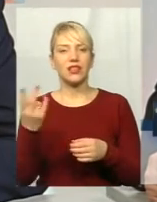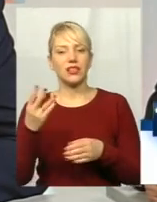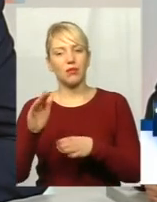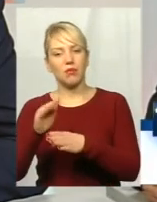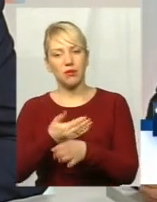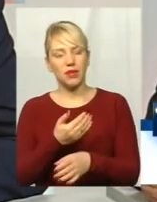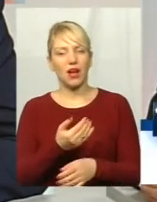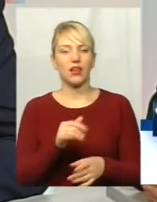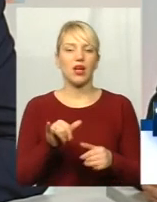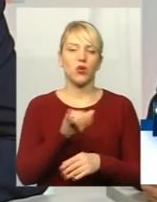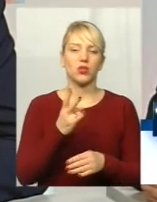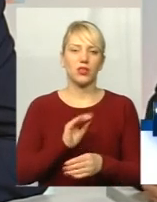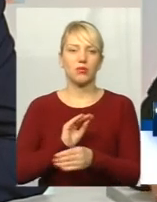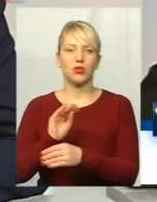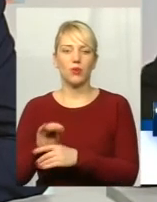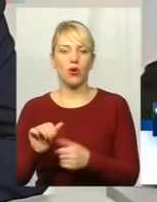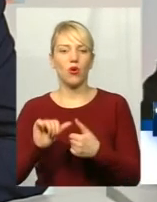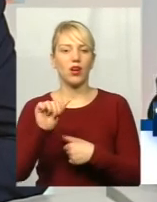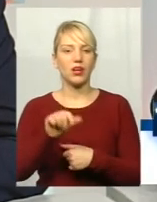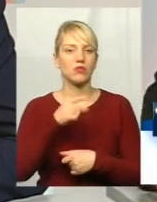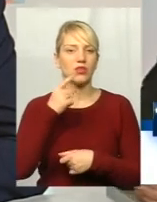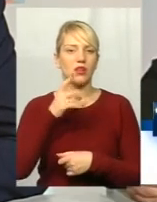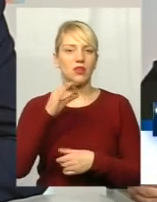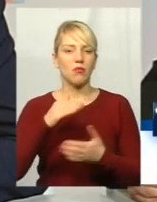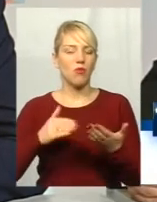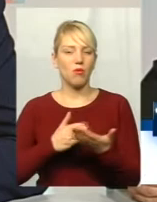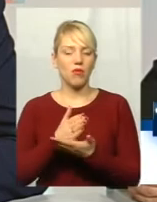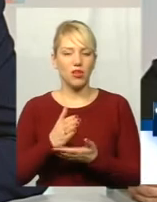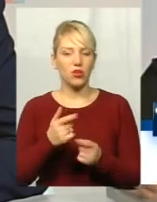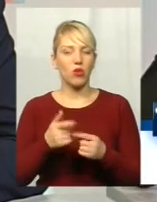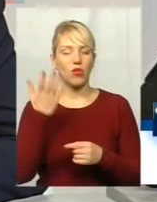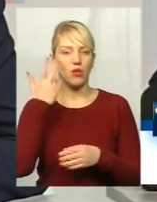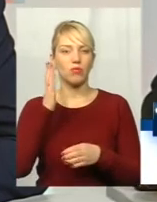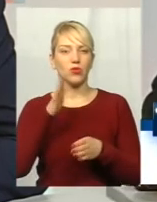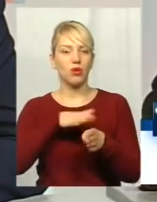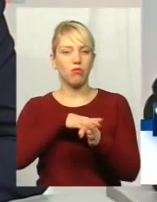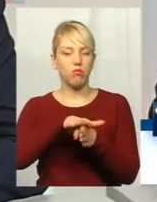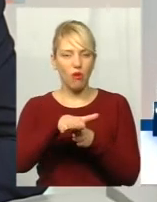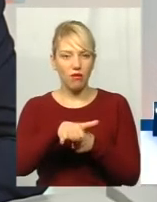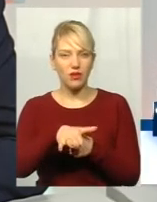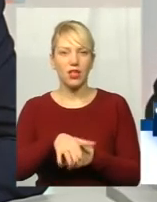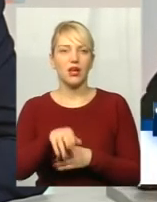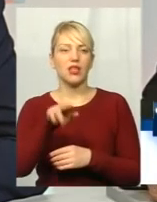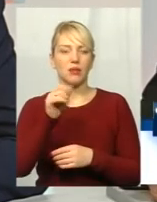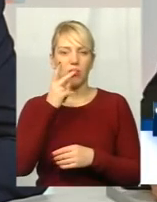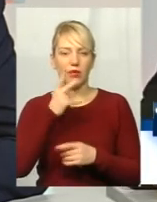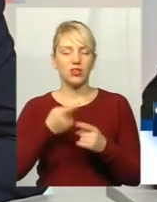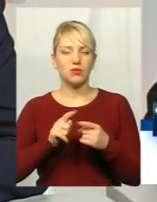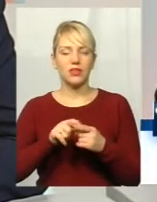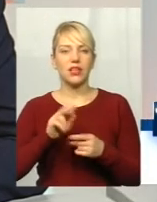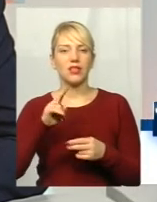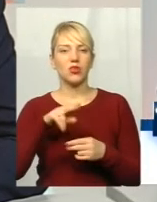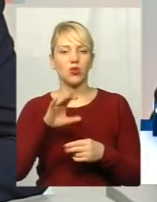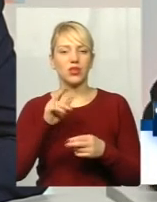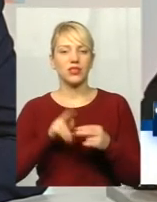окремо сказати по цим двом маршрутам неможливо. Коли буде повна картина, коли ми побачимо, а побачимо ми це не раніше кінця січня, тому що треба